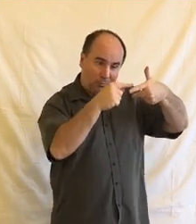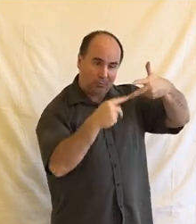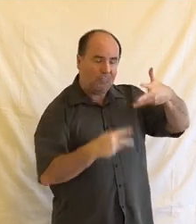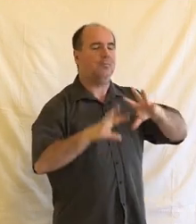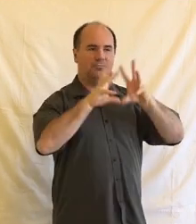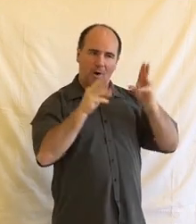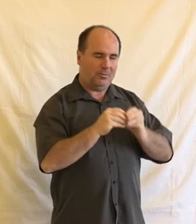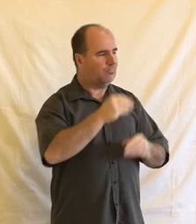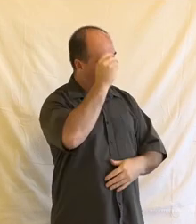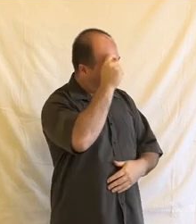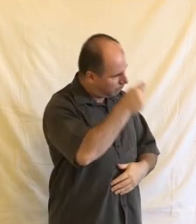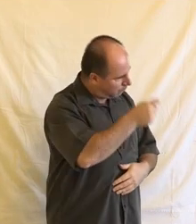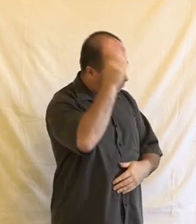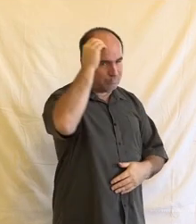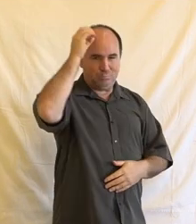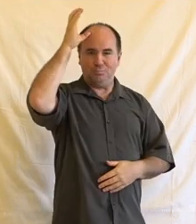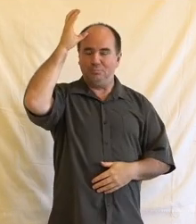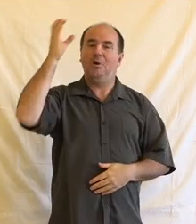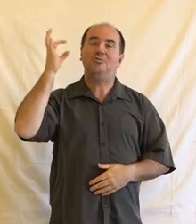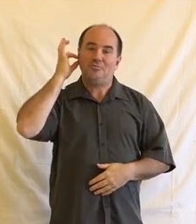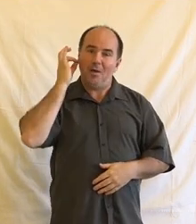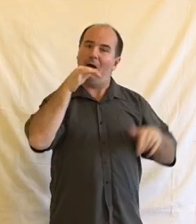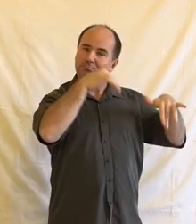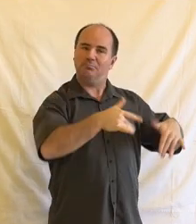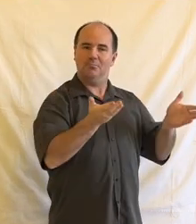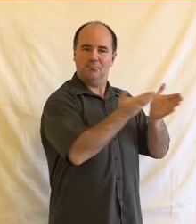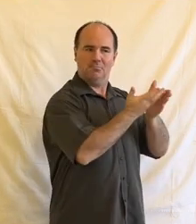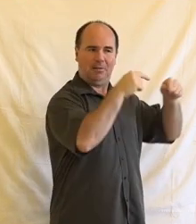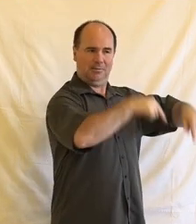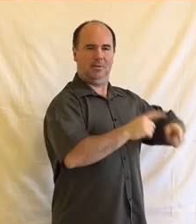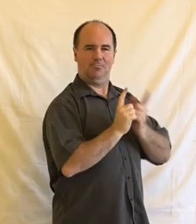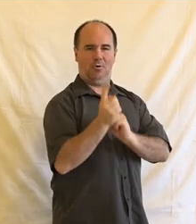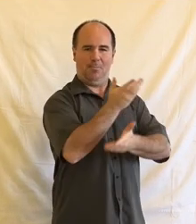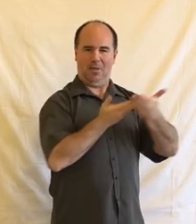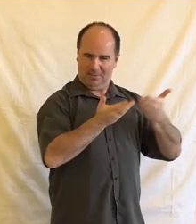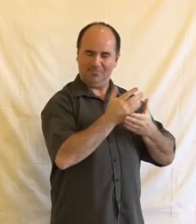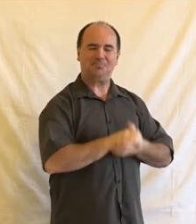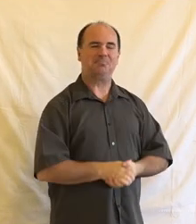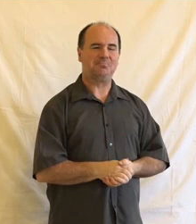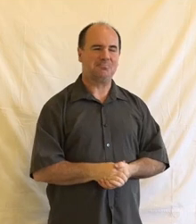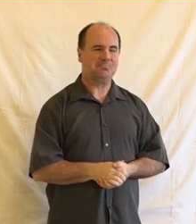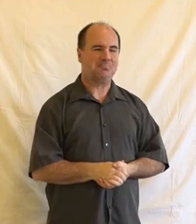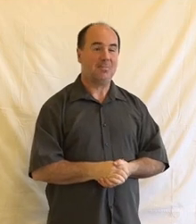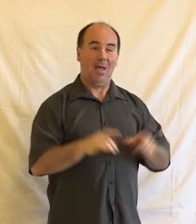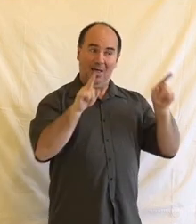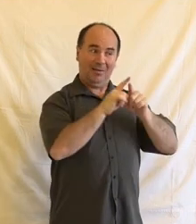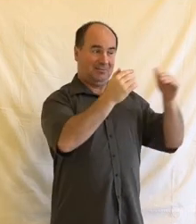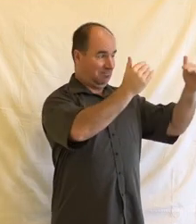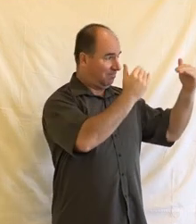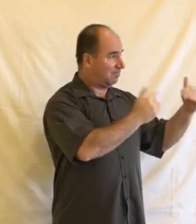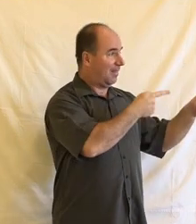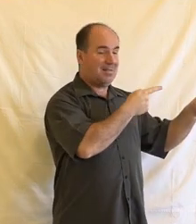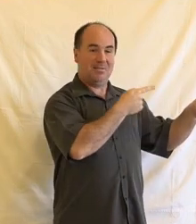panelu má co dělat. Neméně významnou odbornicí je další naše